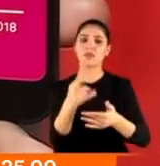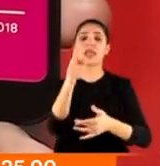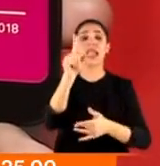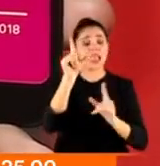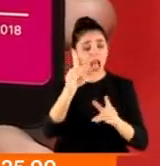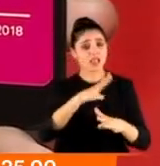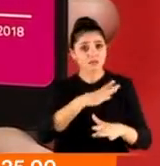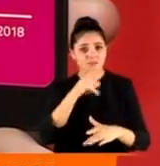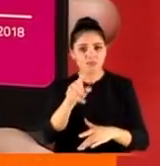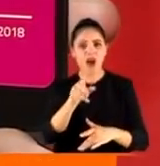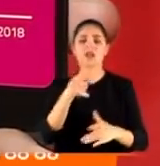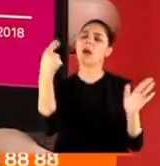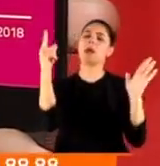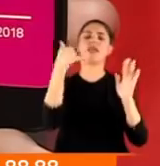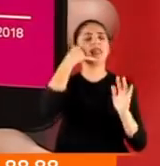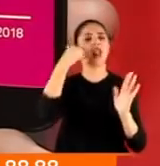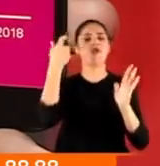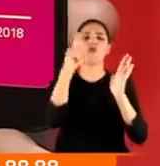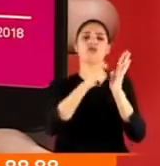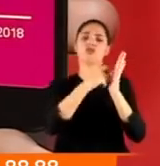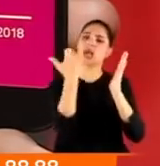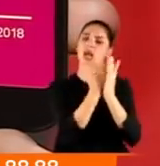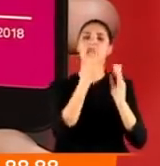ihtiyacınız varsa, hiç durmayın telefonunuza indirin.